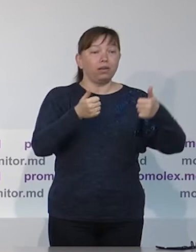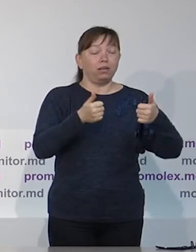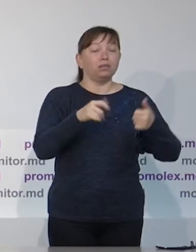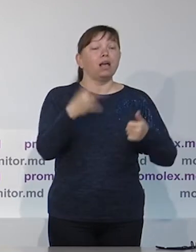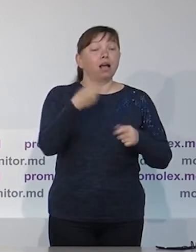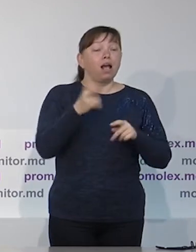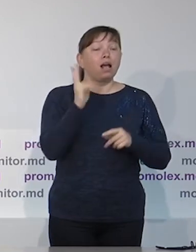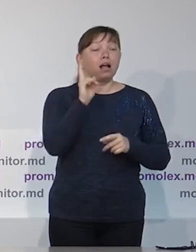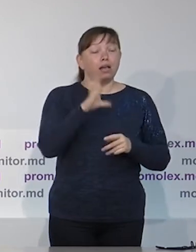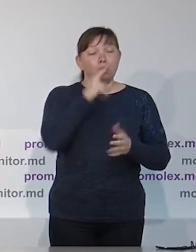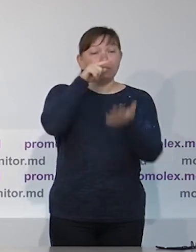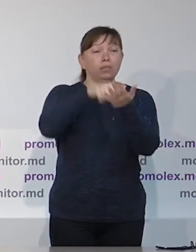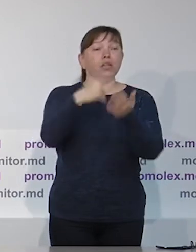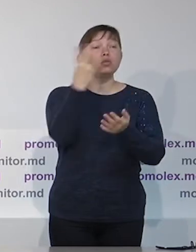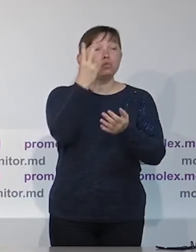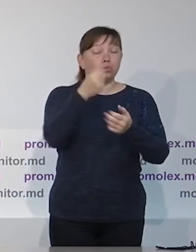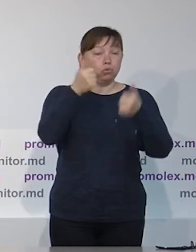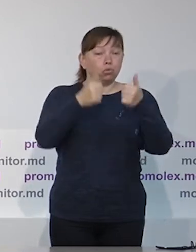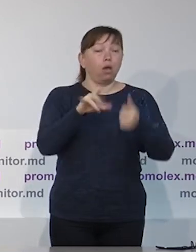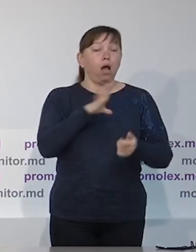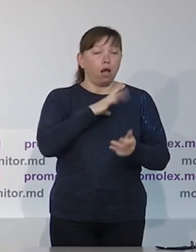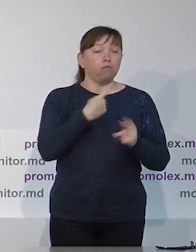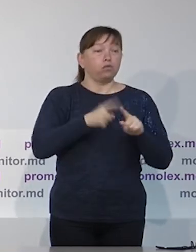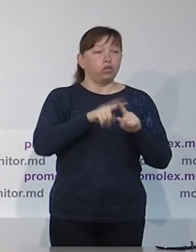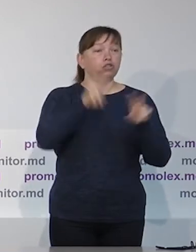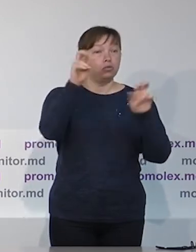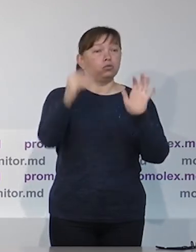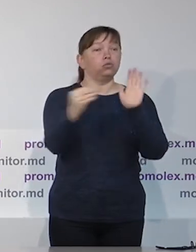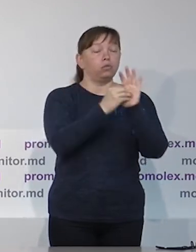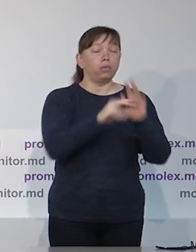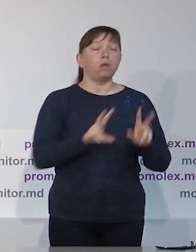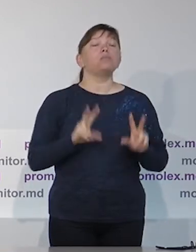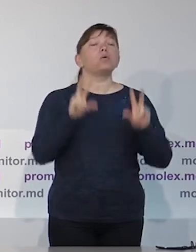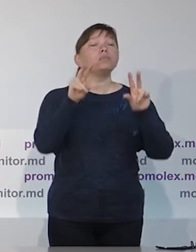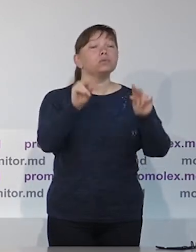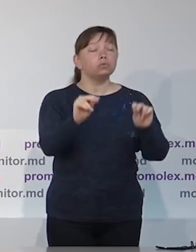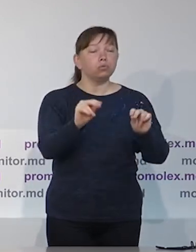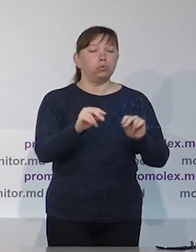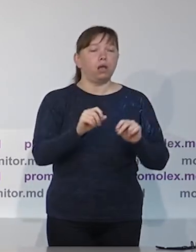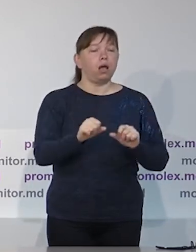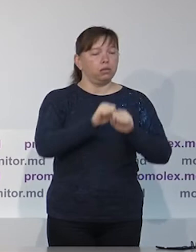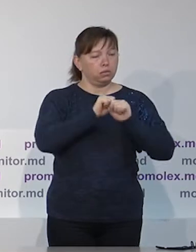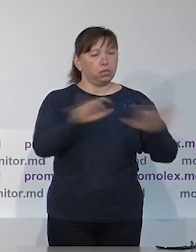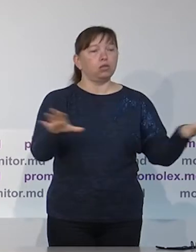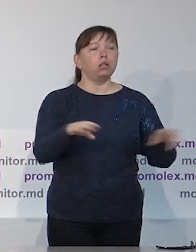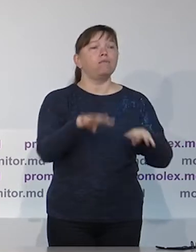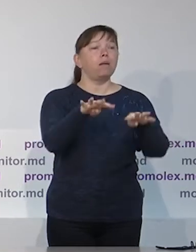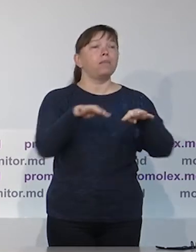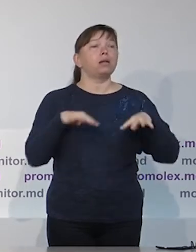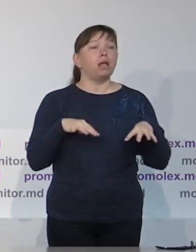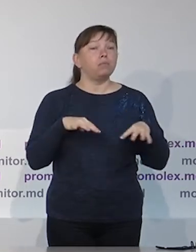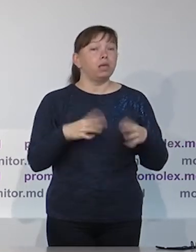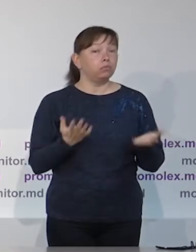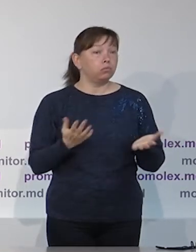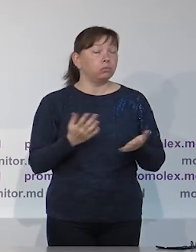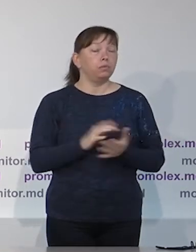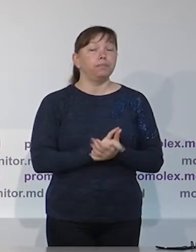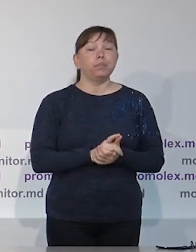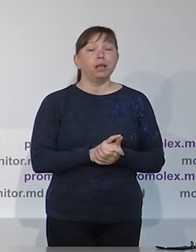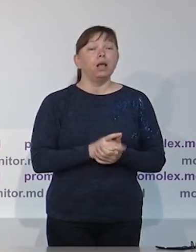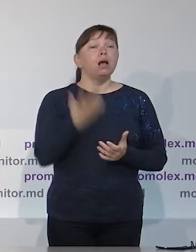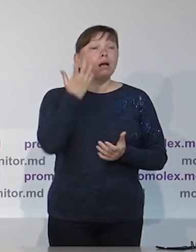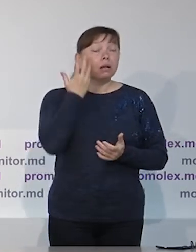объявление этих досрочных выборов замели президентские выборы прошлой осенью. Мы